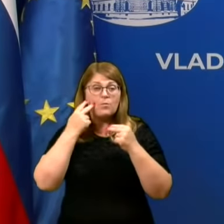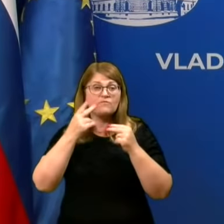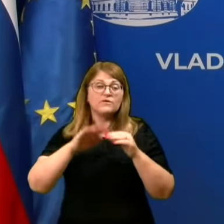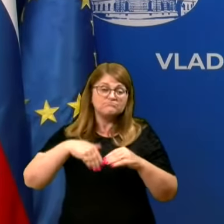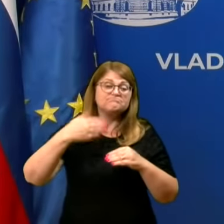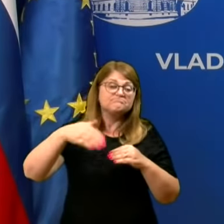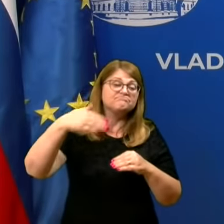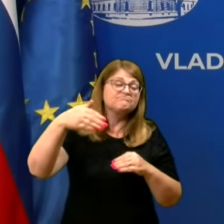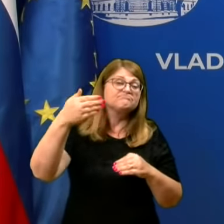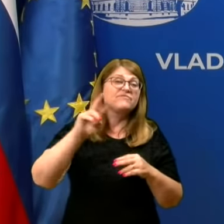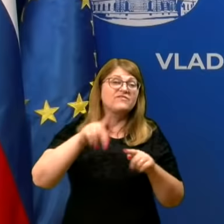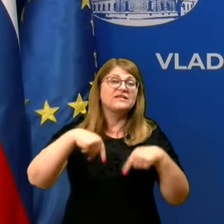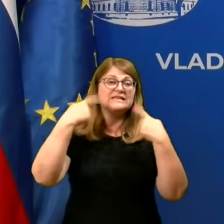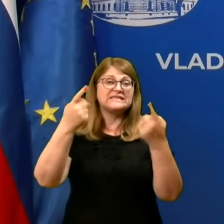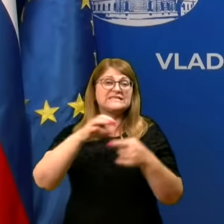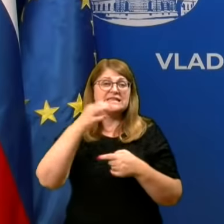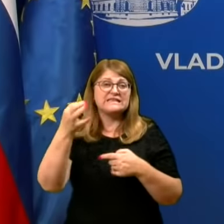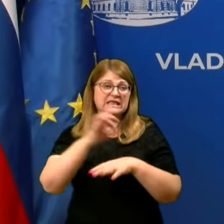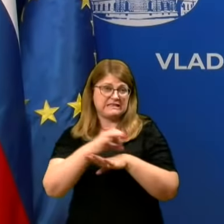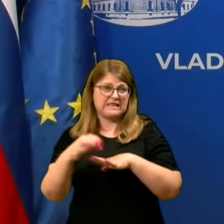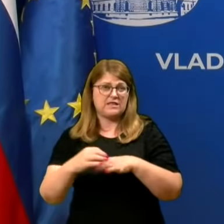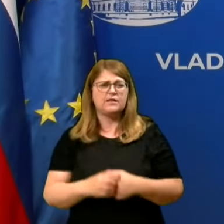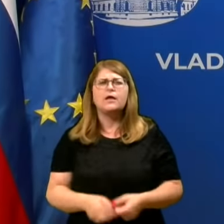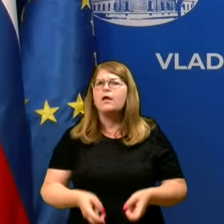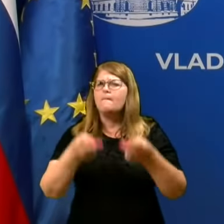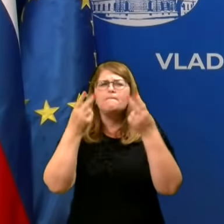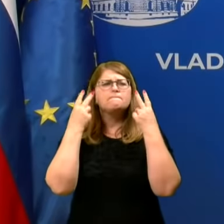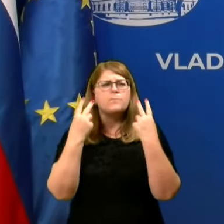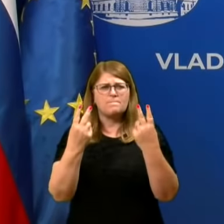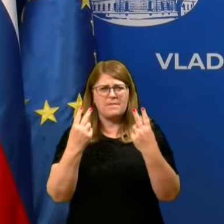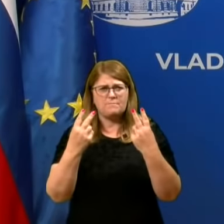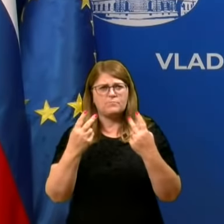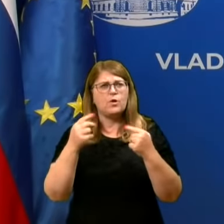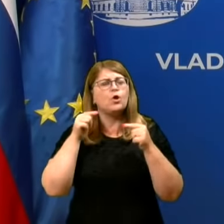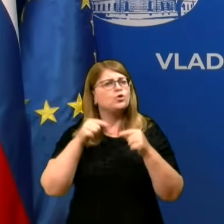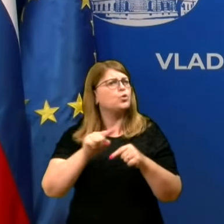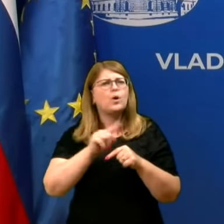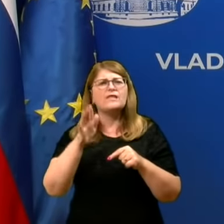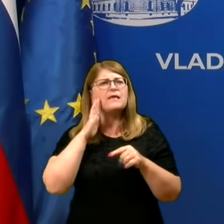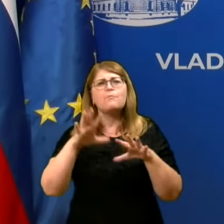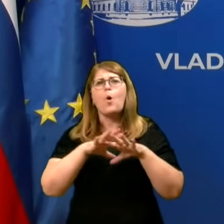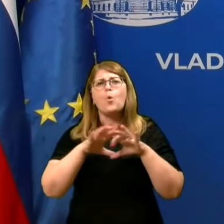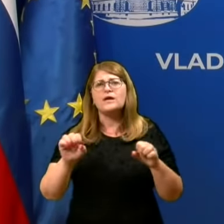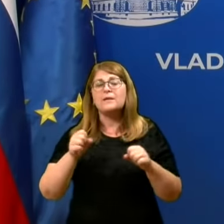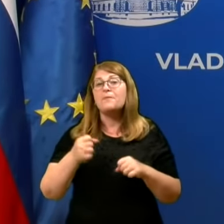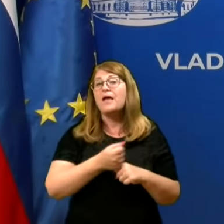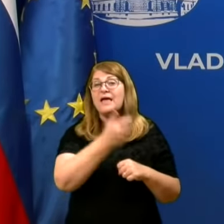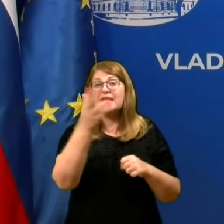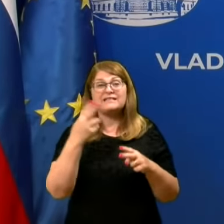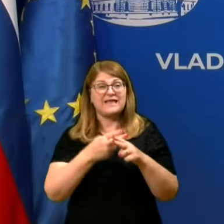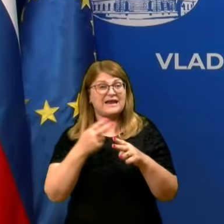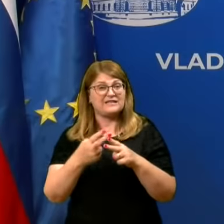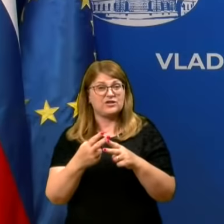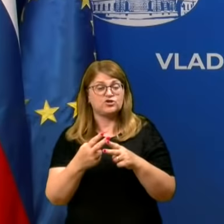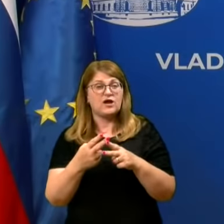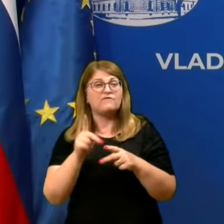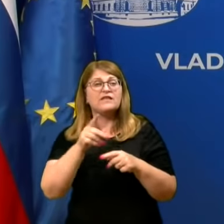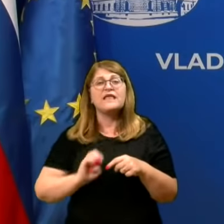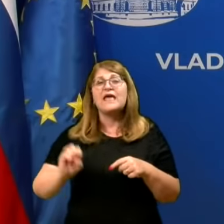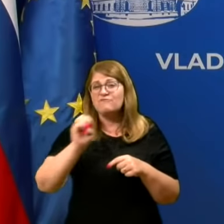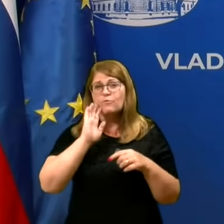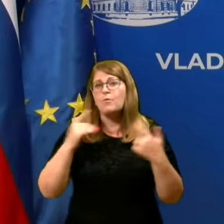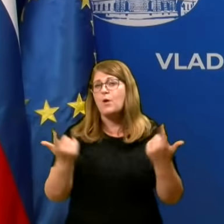v naslednjih dnev in tednih. Pomembno pa je, in tukaj ne bo ukrepa, v kateri održavali epidemiologi, bomo lahko